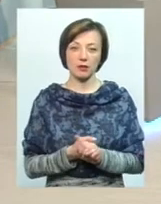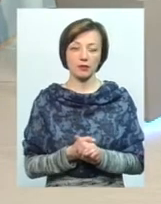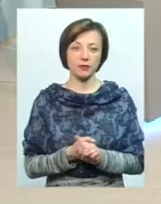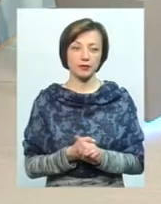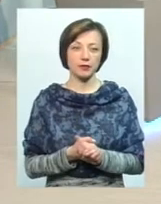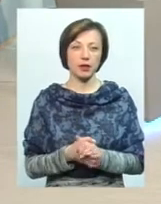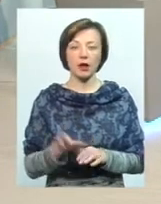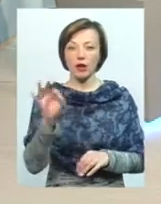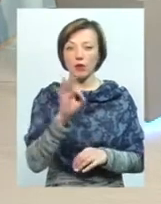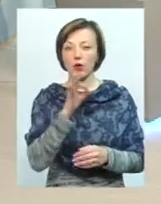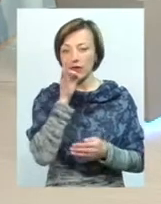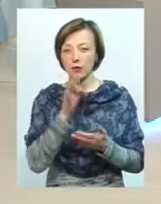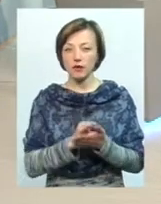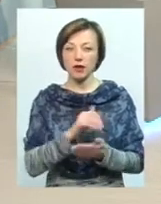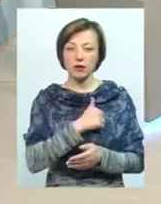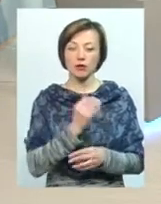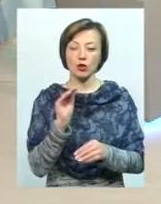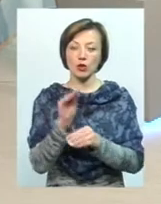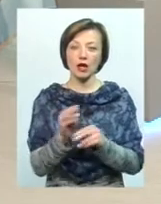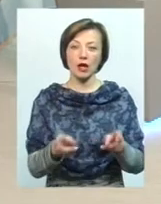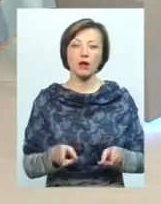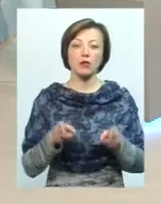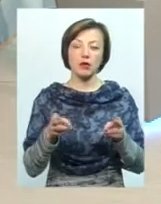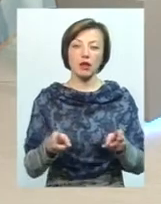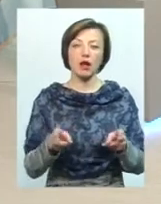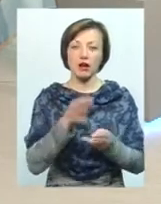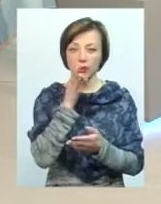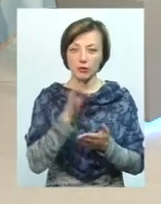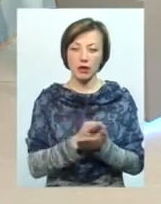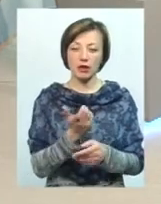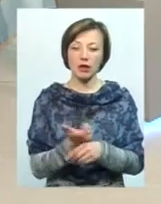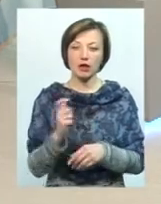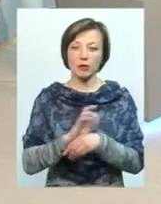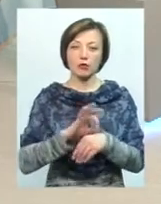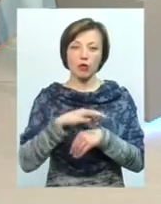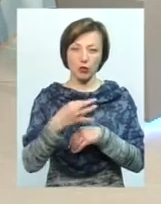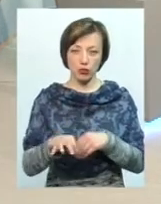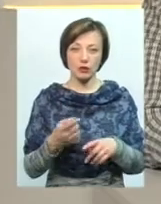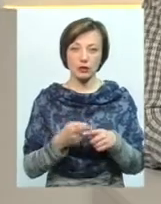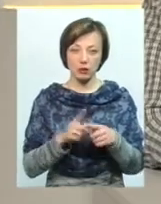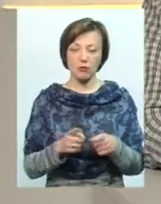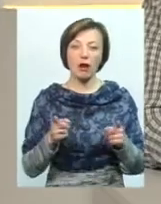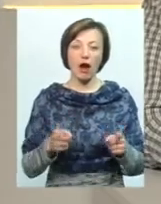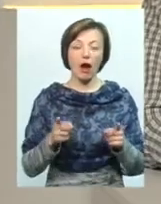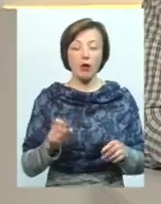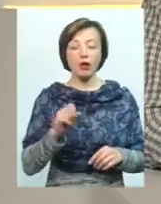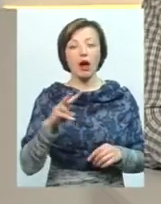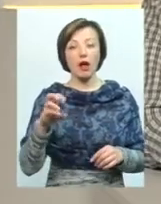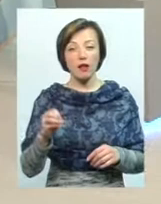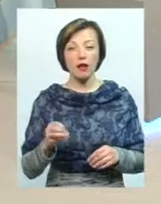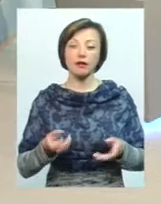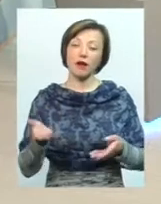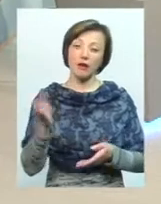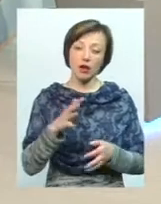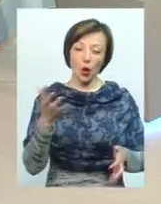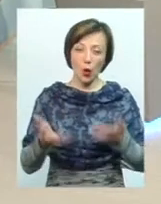Стосовно відповідальності, я хотів би додати, кримінальна відповідальність таке найбільш болючий. влякають. Це влякають, але насправді, давайте розберемося,